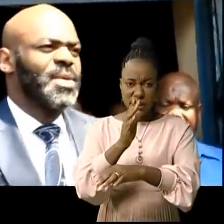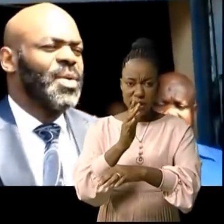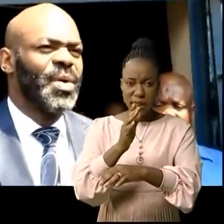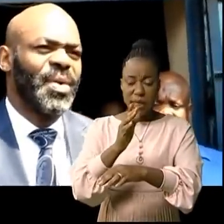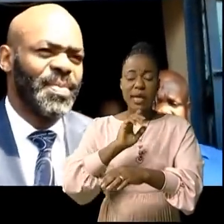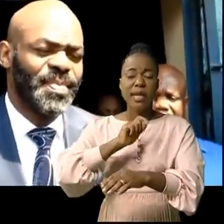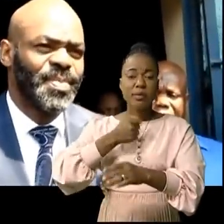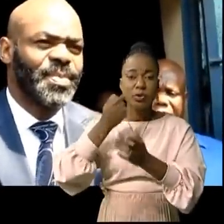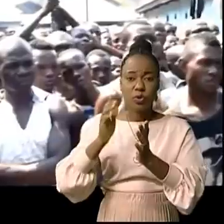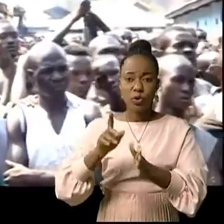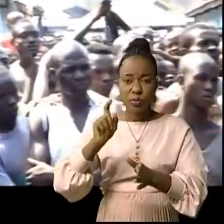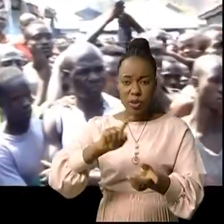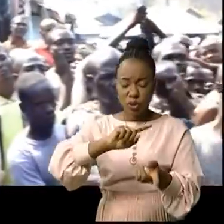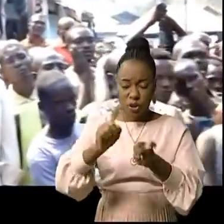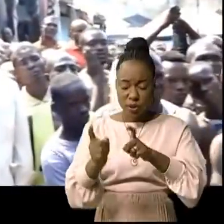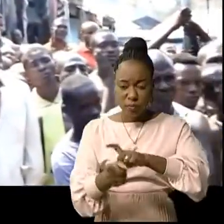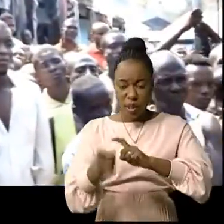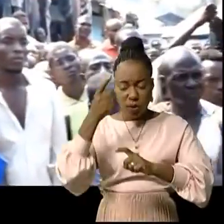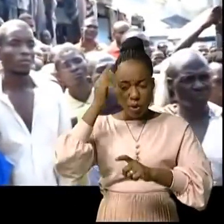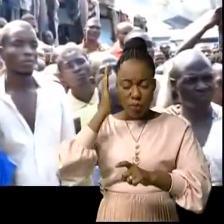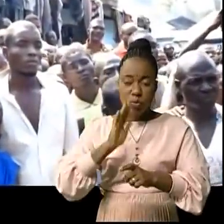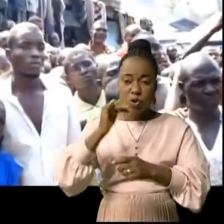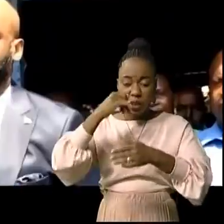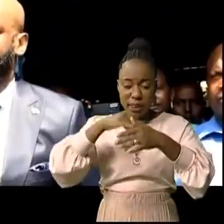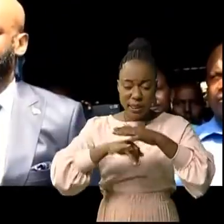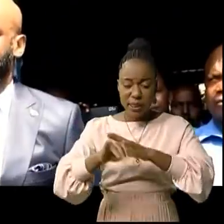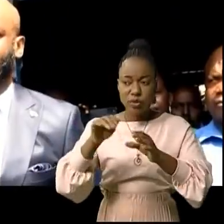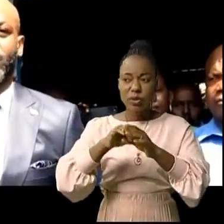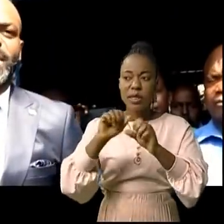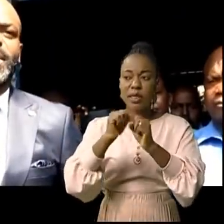ces lieux de rééducation en vue de leur bonne réintégration dans la société.